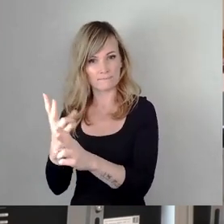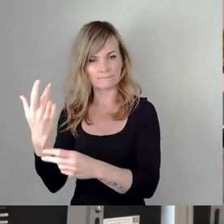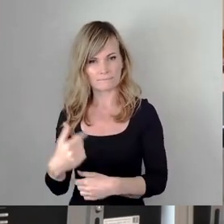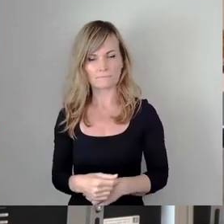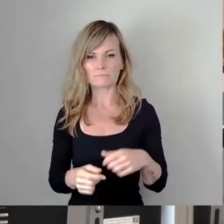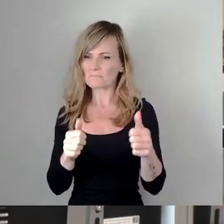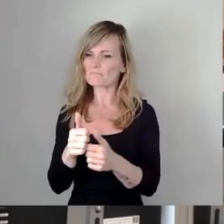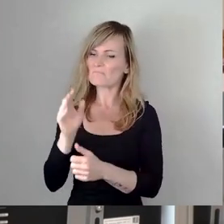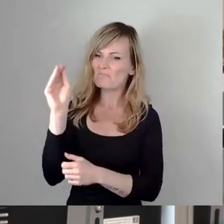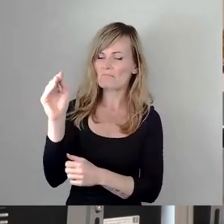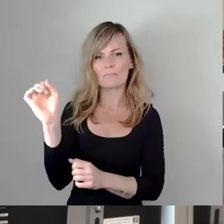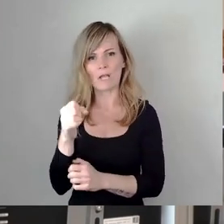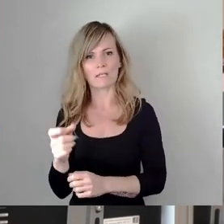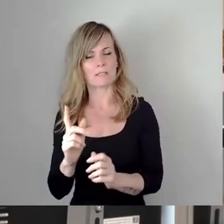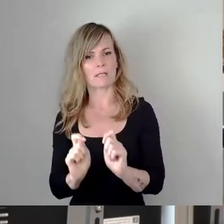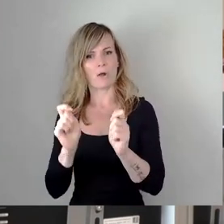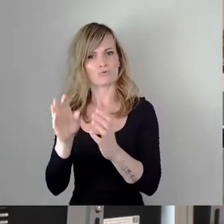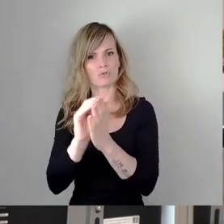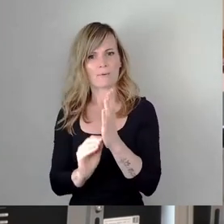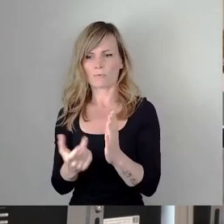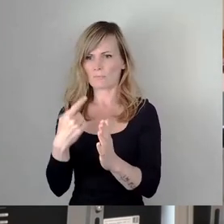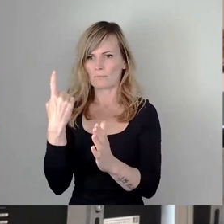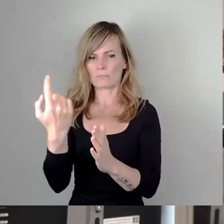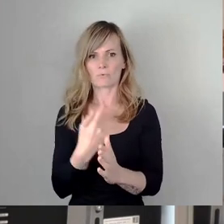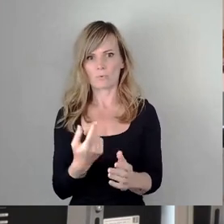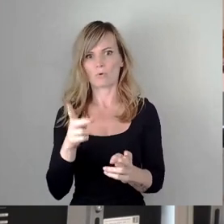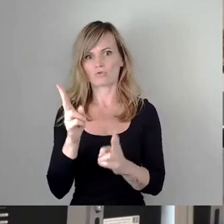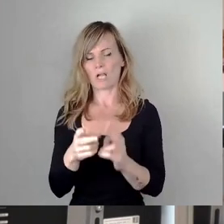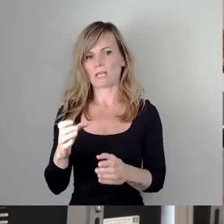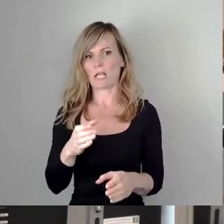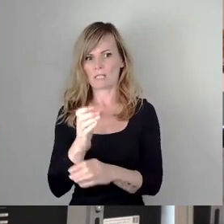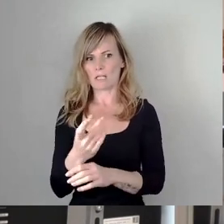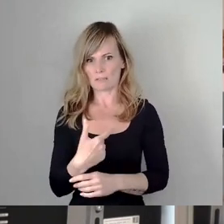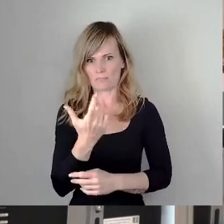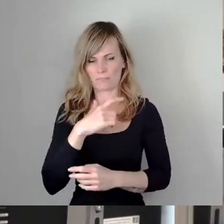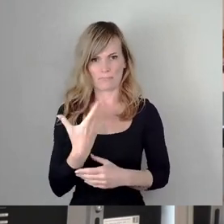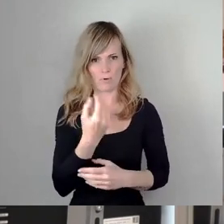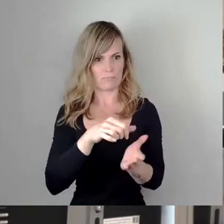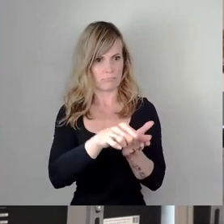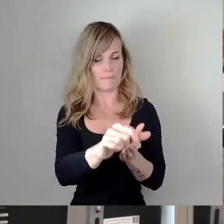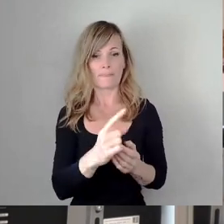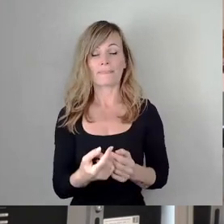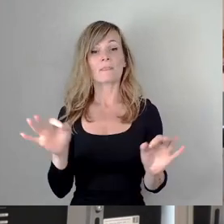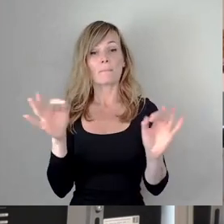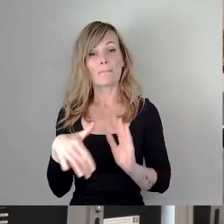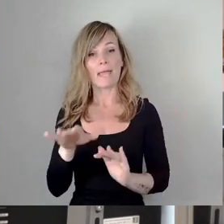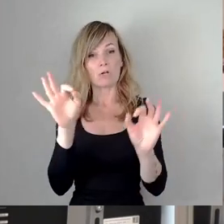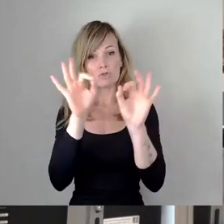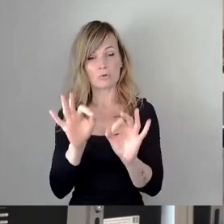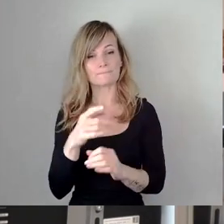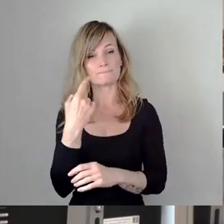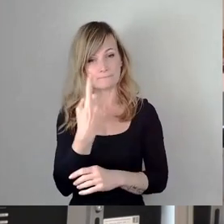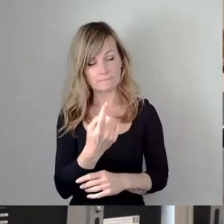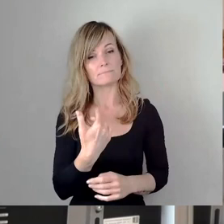Schadensersatzzahlung verpflichtet. Und schlimmer noch, die Stadt könnte auch dazu verpflichtet werden, die Weiternutzung des Filmnächteareals bis zum Abschluss dieser Vergabe zu